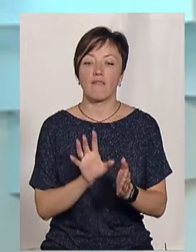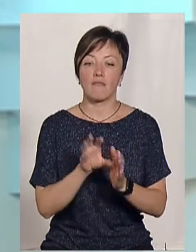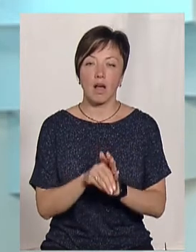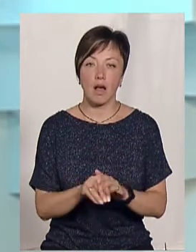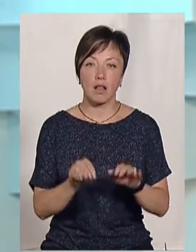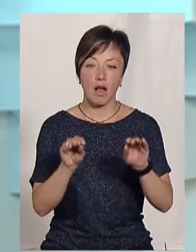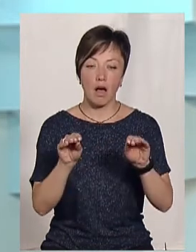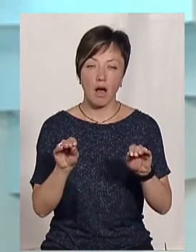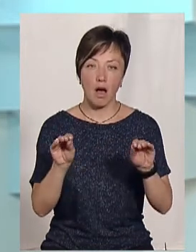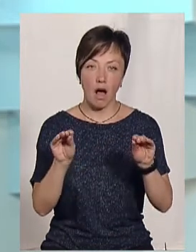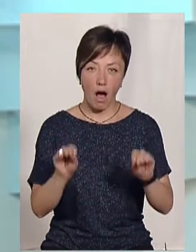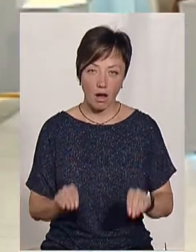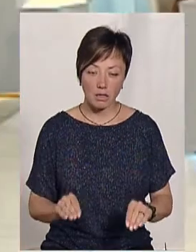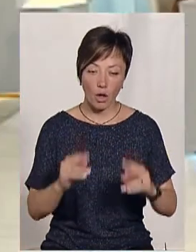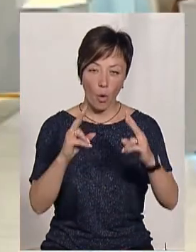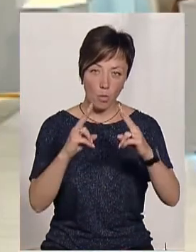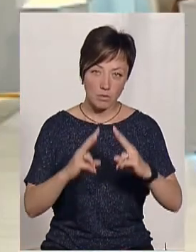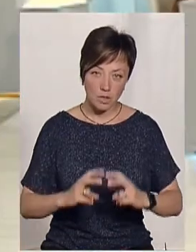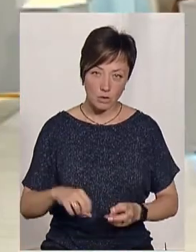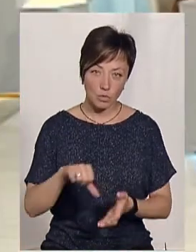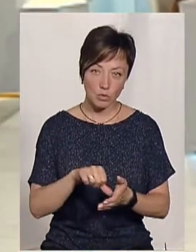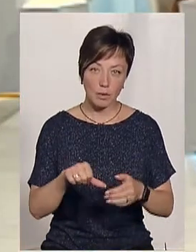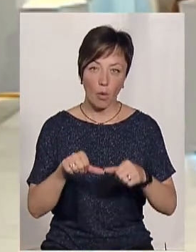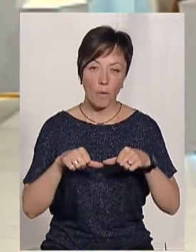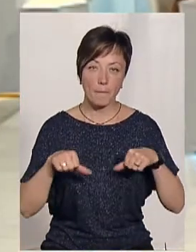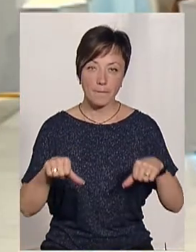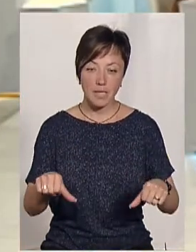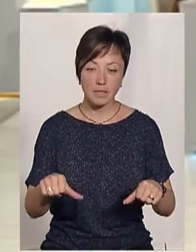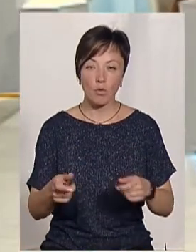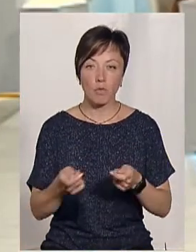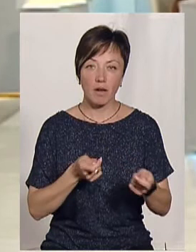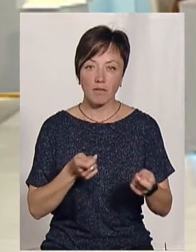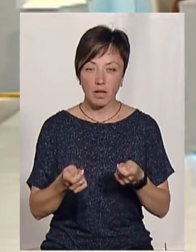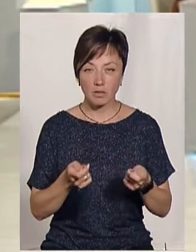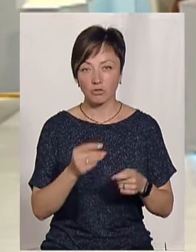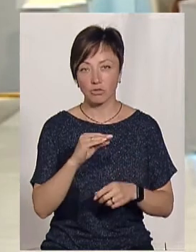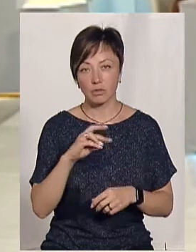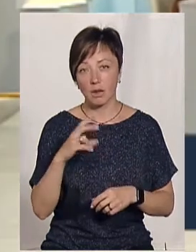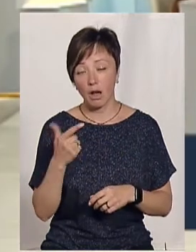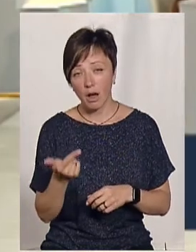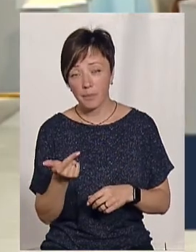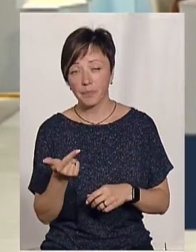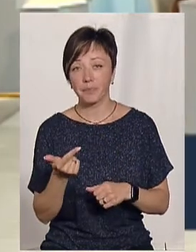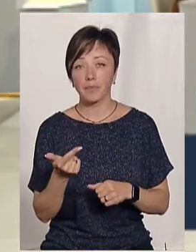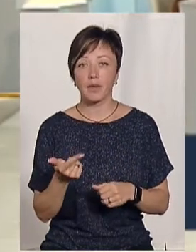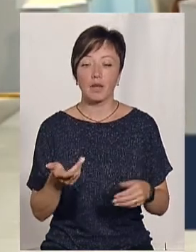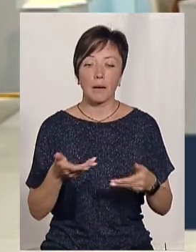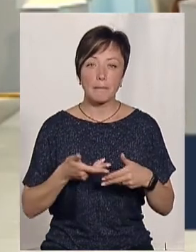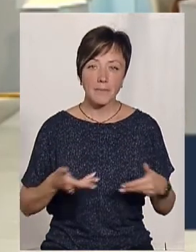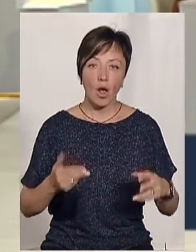за участі комісії з представників, управляючих компаній Українського комунального господарства. Ми